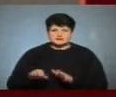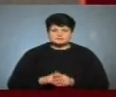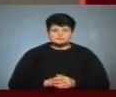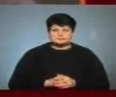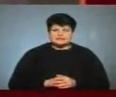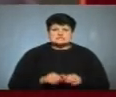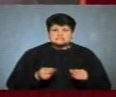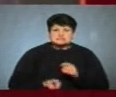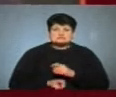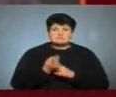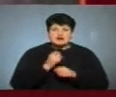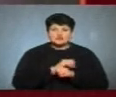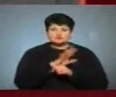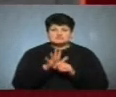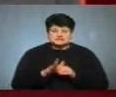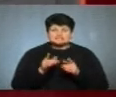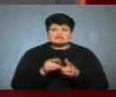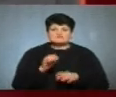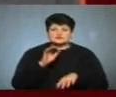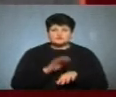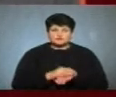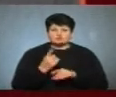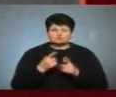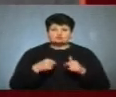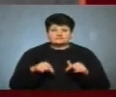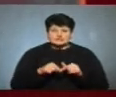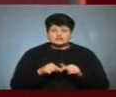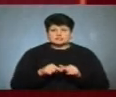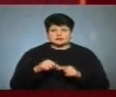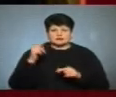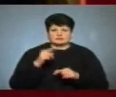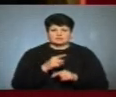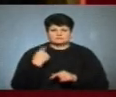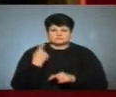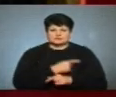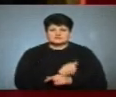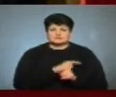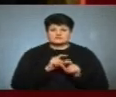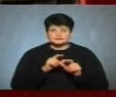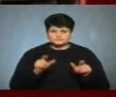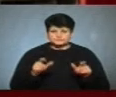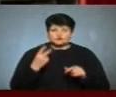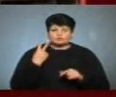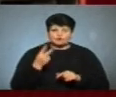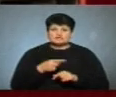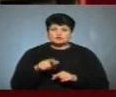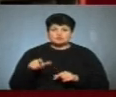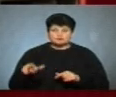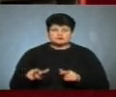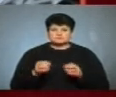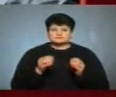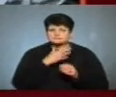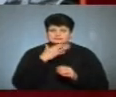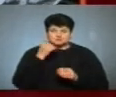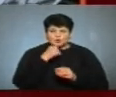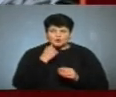коронавірусу зафіксували в одному з відділень університетської лікарні. Двоє тернополян, які понад десяток років